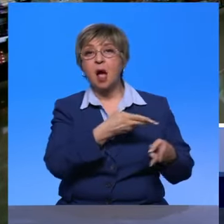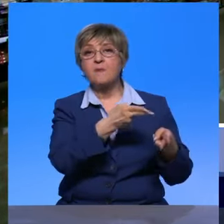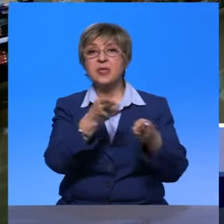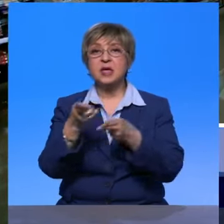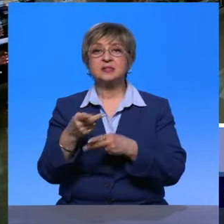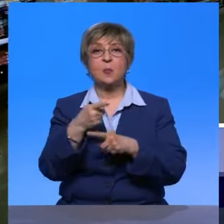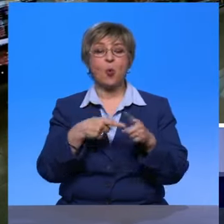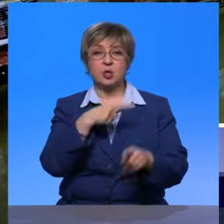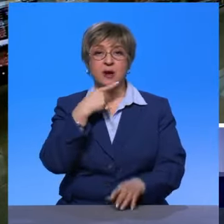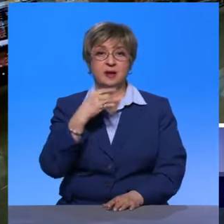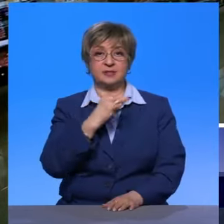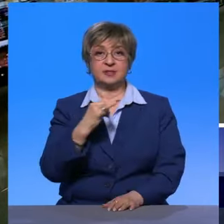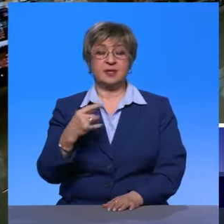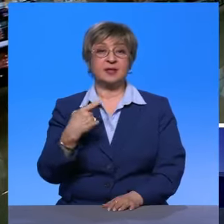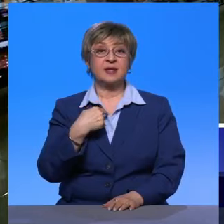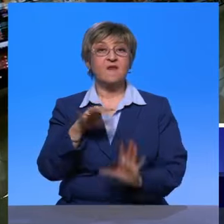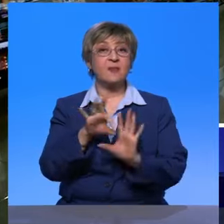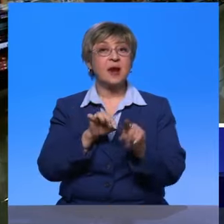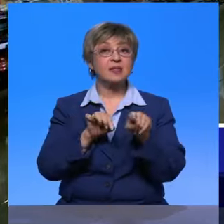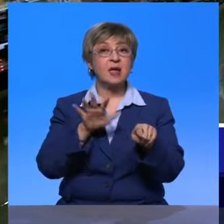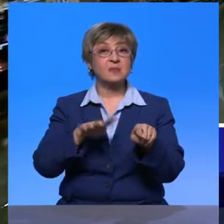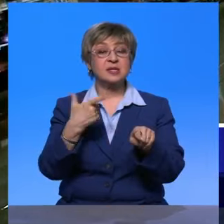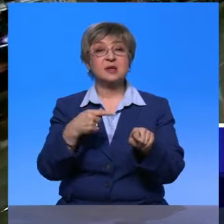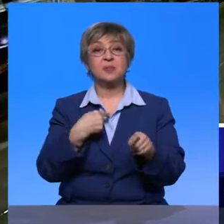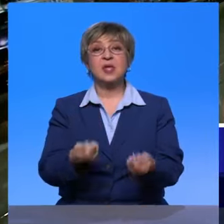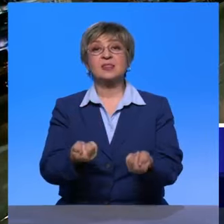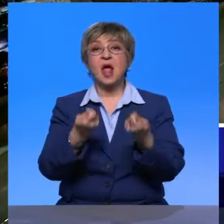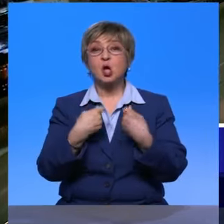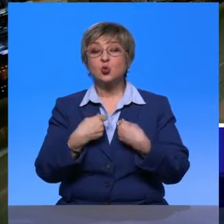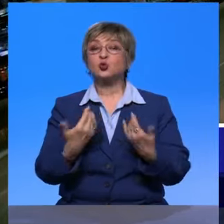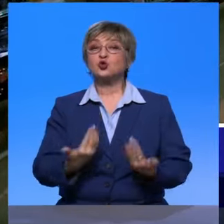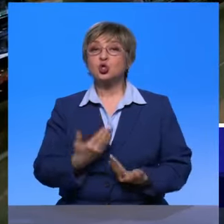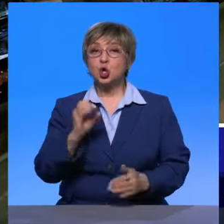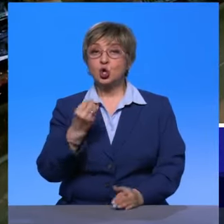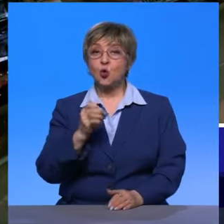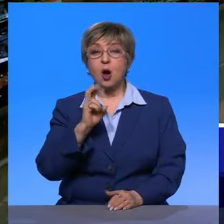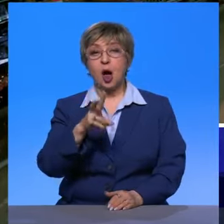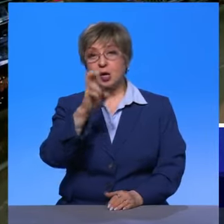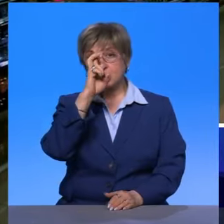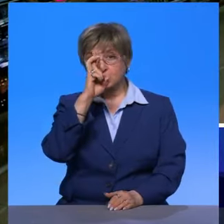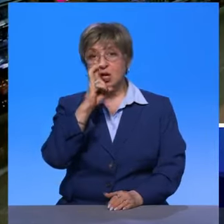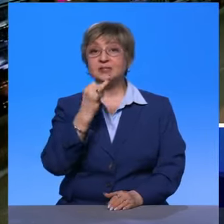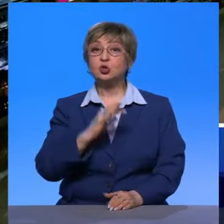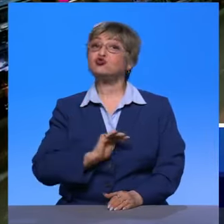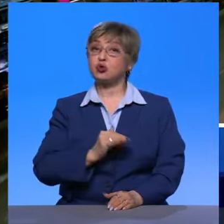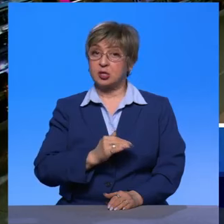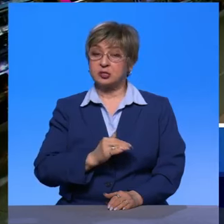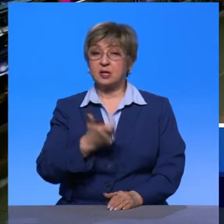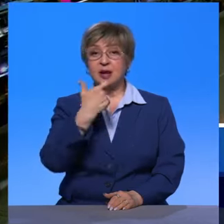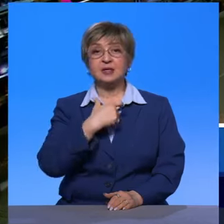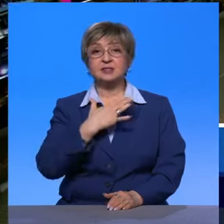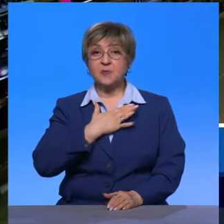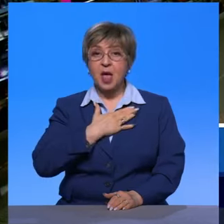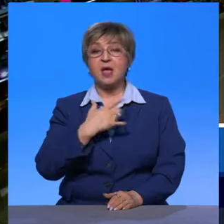по в России. Я выбираю те места, где мне предоставляет работодатель жилье. Это как государство, так и частное. Для себя я